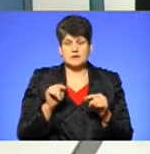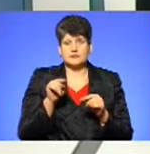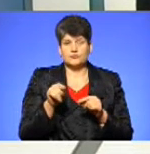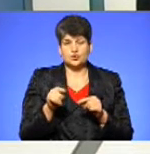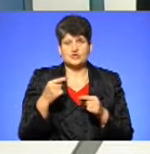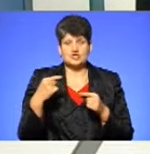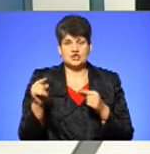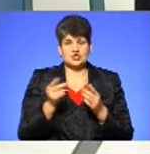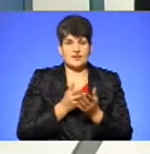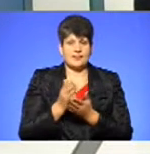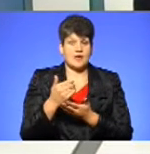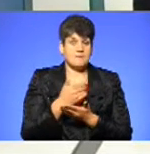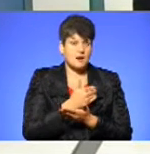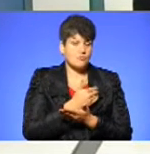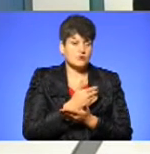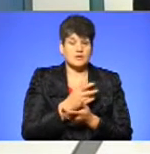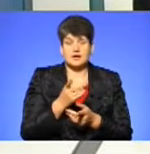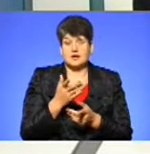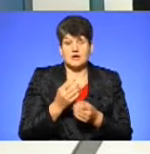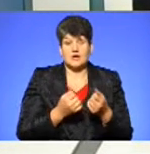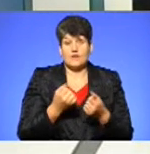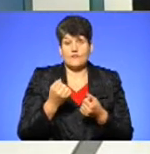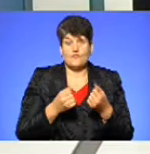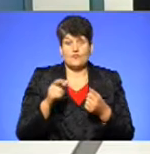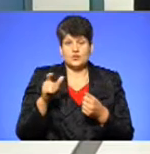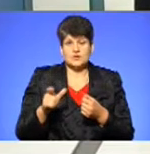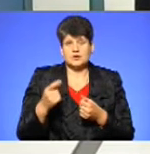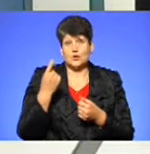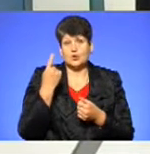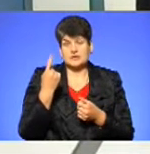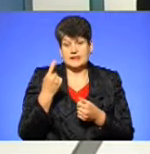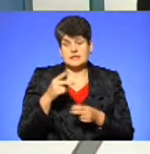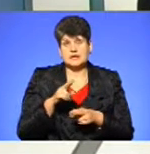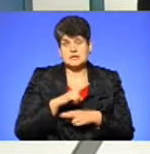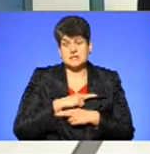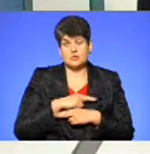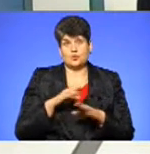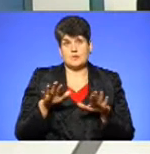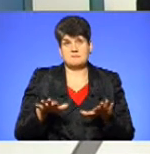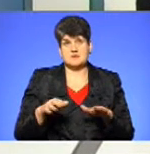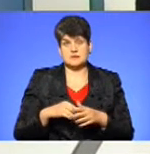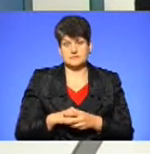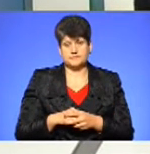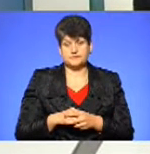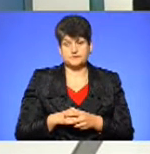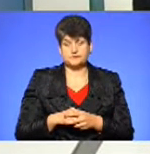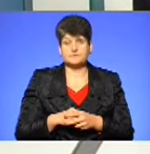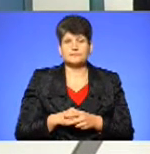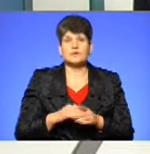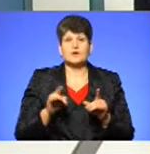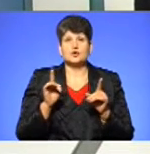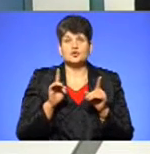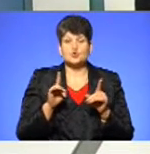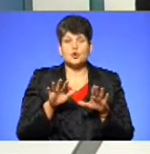чи інший напрямок. Тобто водій потерпілий один в нас, який загинув на місці. Щодо